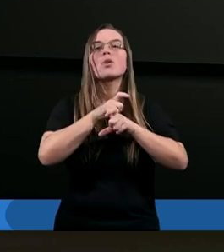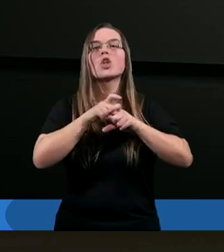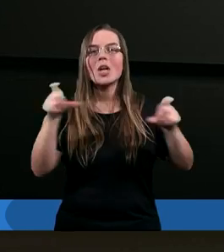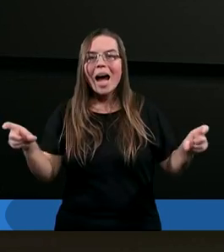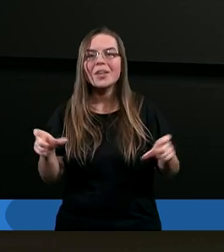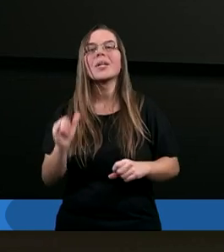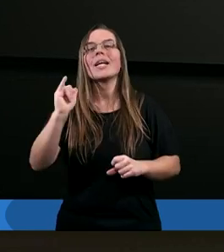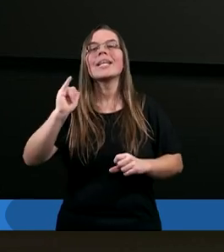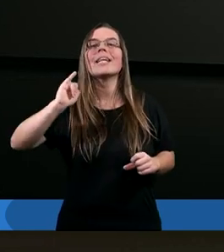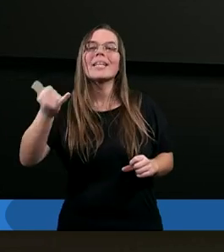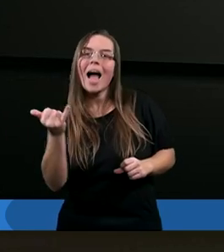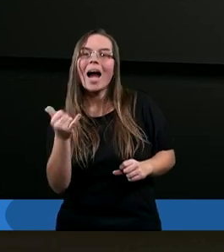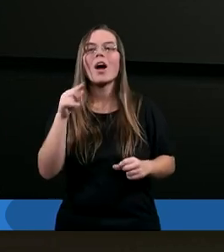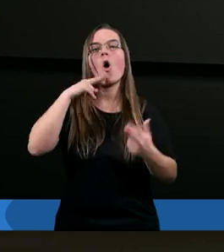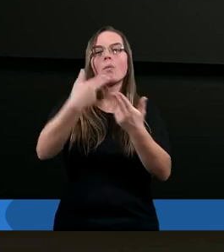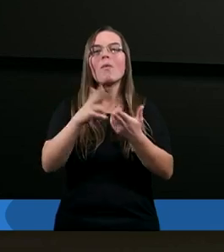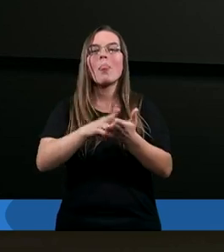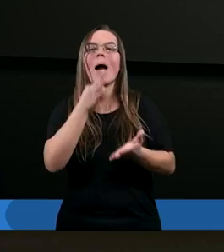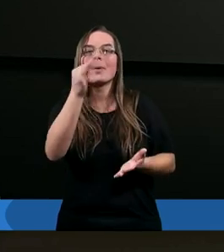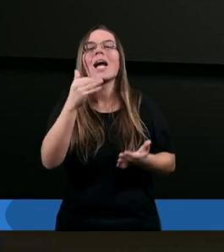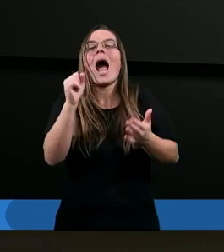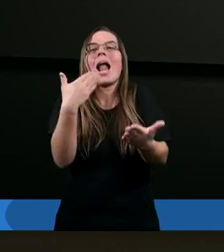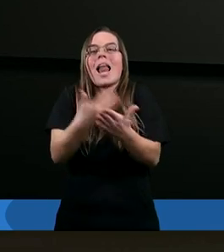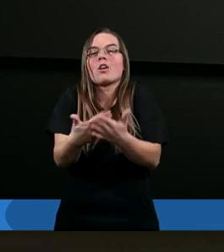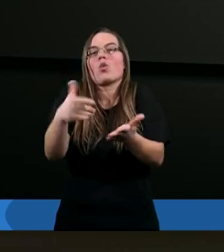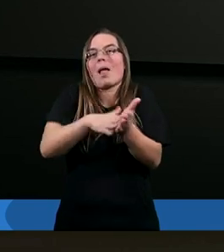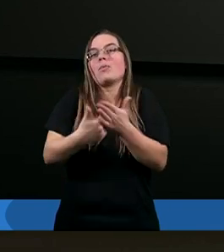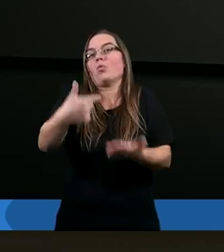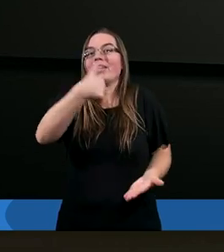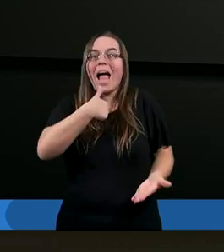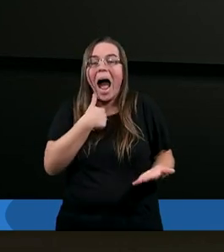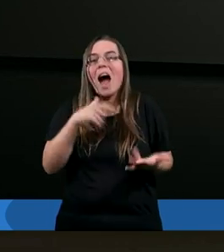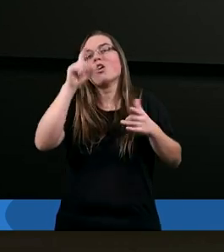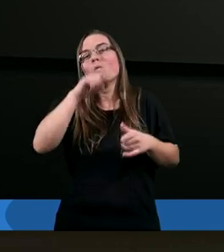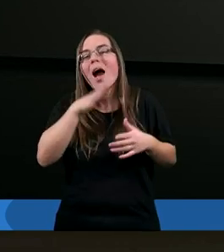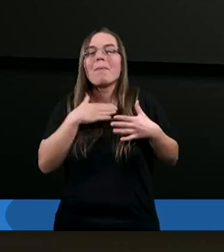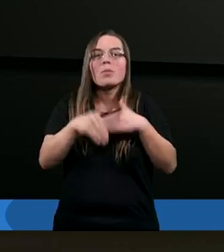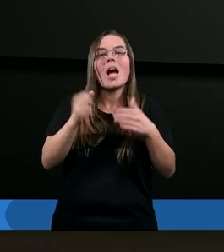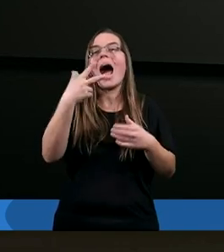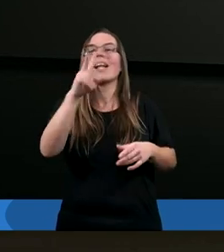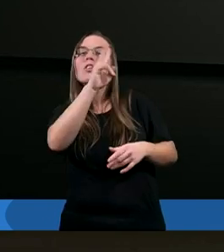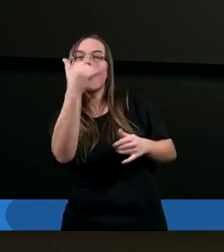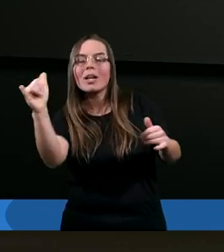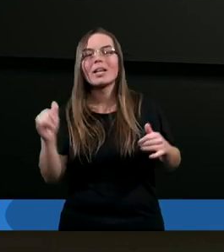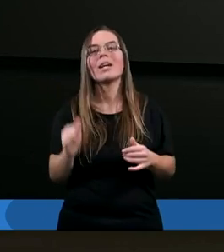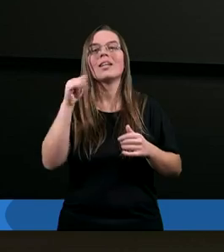I jak odpowiedzieć na pytanie, a dlaczego to właśnie ja, a nie ktoś inny. No i Święta Hioba